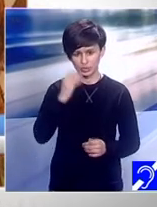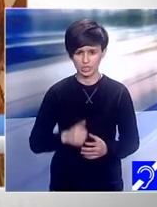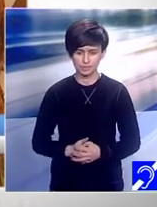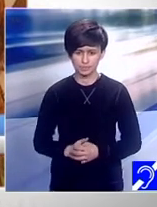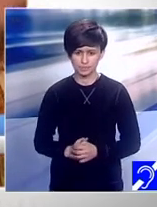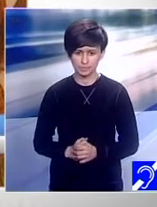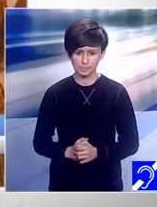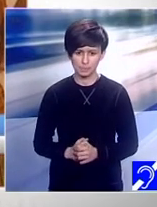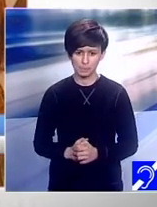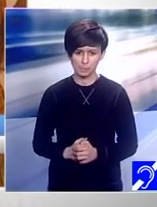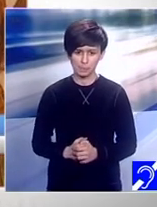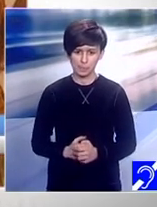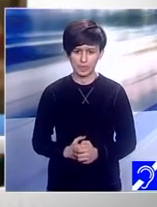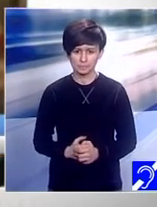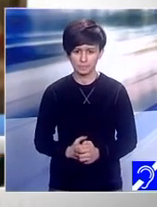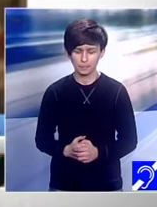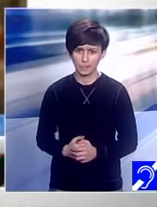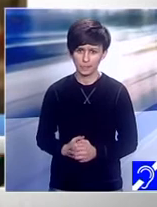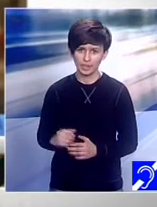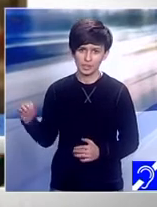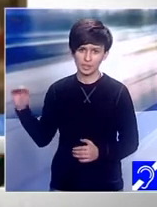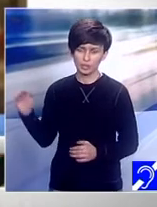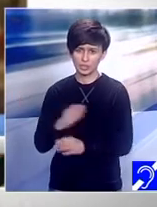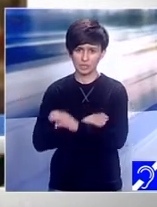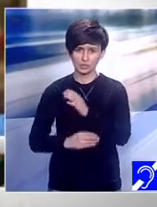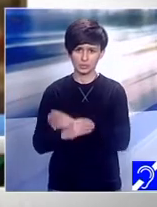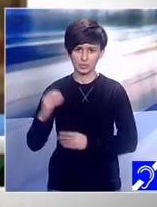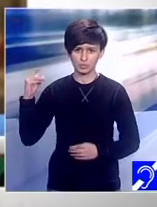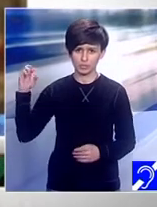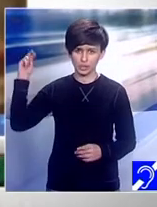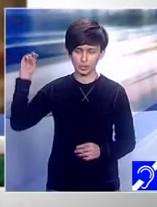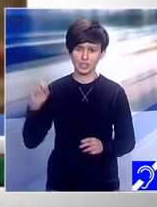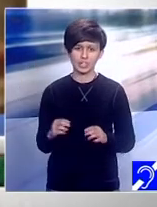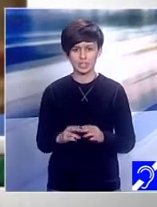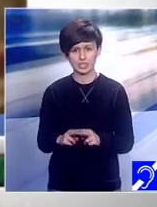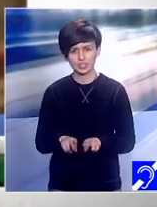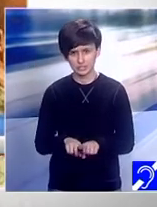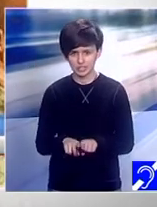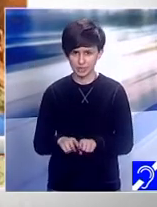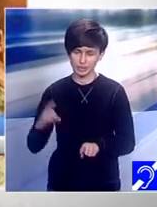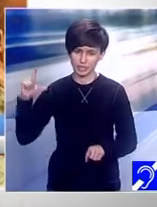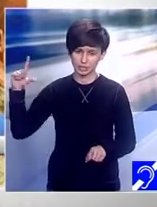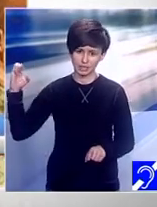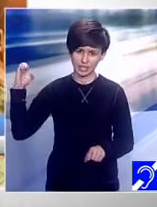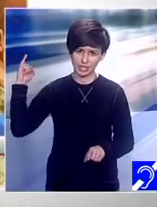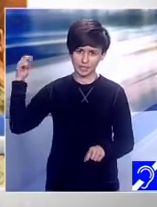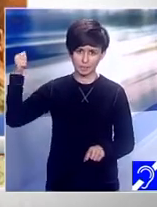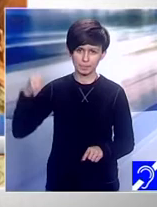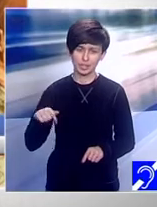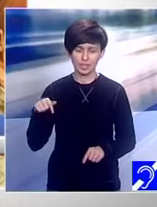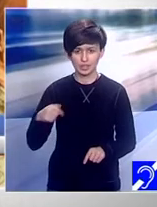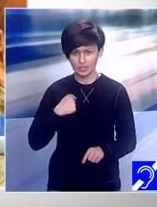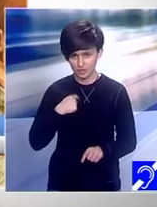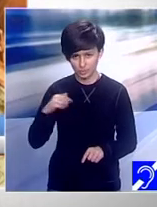sindrom de aumă, pentru că ea seamănă cu mine. Eu când eram, mama se ruga de copii să se joace cu mine și îi